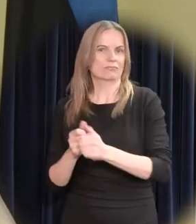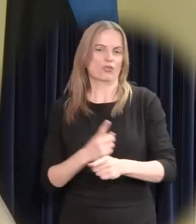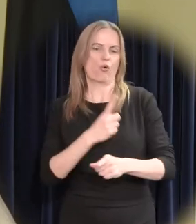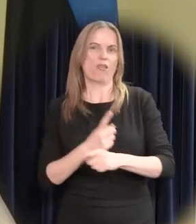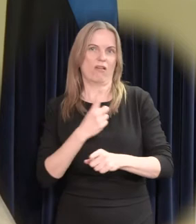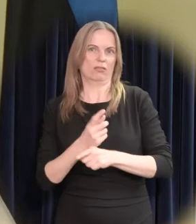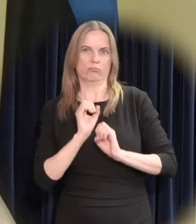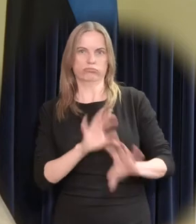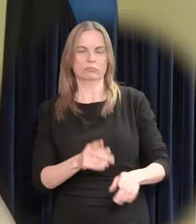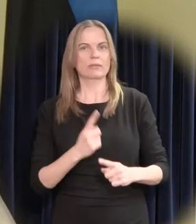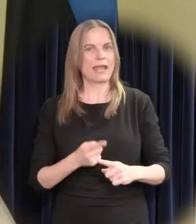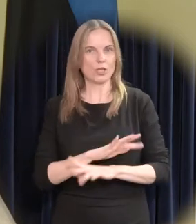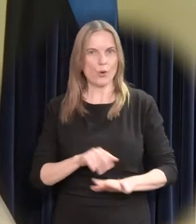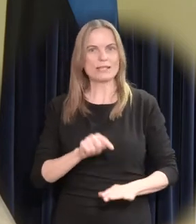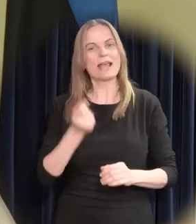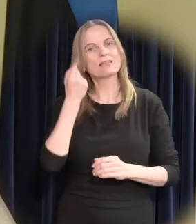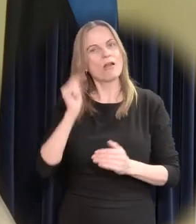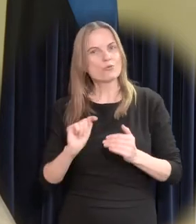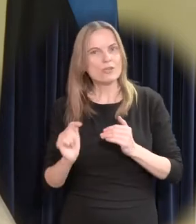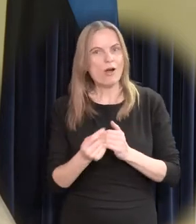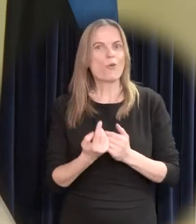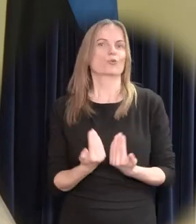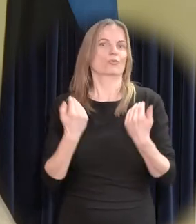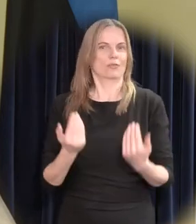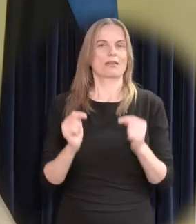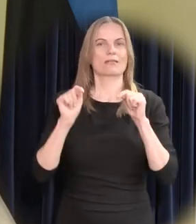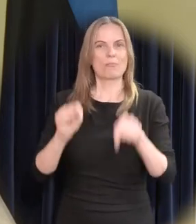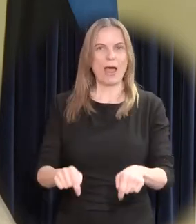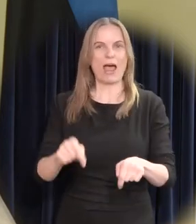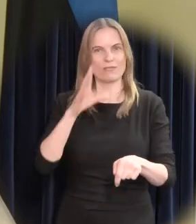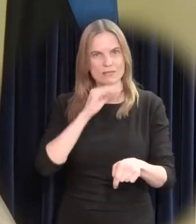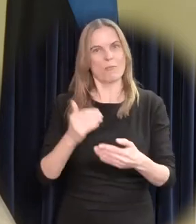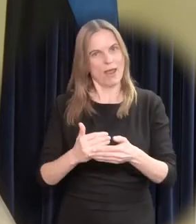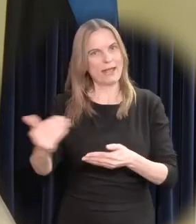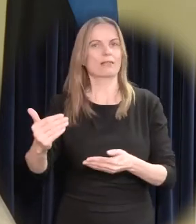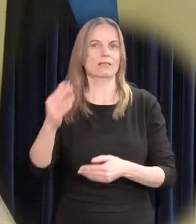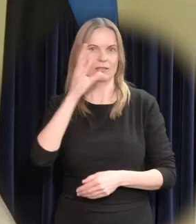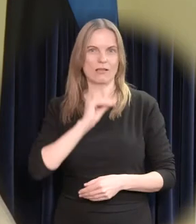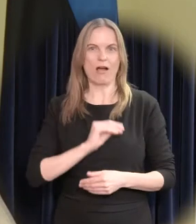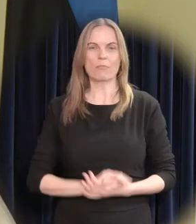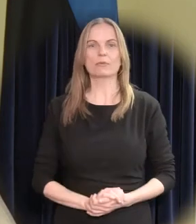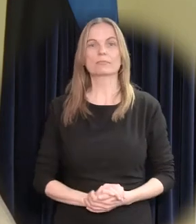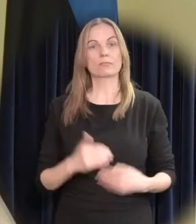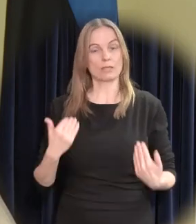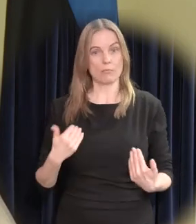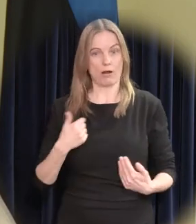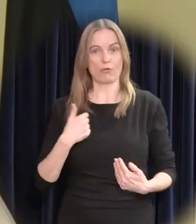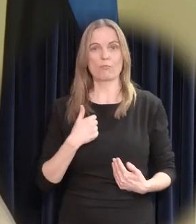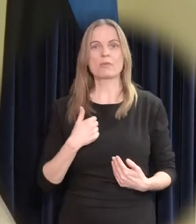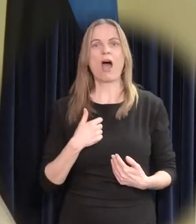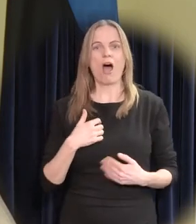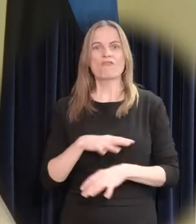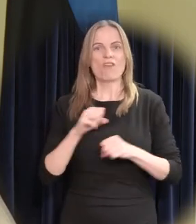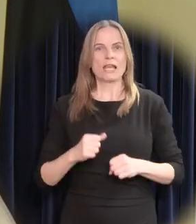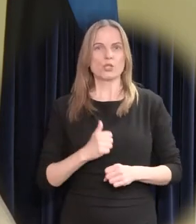siia tänasesse ja ainult see Tarkus viib meid siit ka edasi. Juba praegune napp valitsusjuhi kogemus on mulle